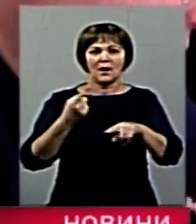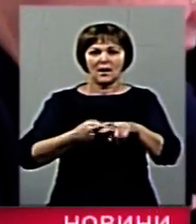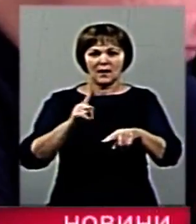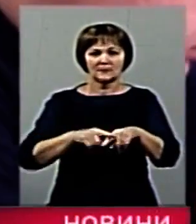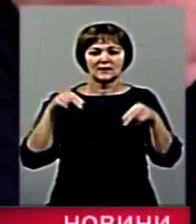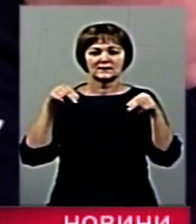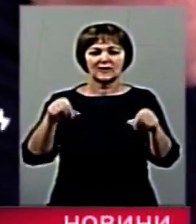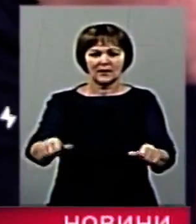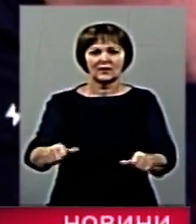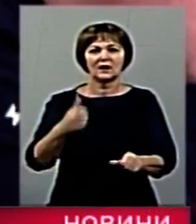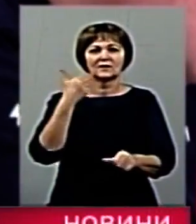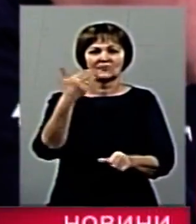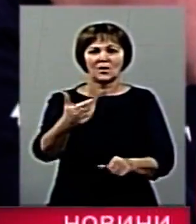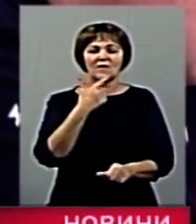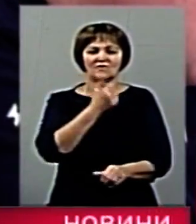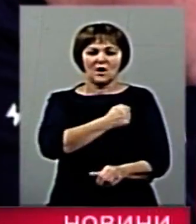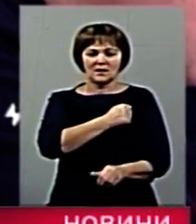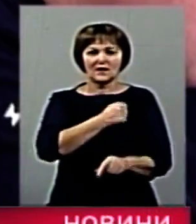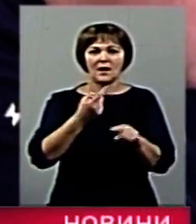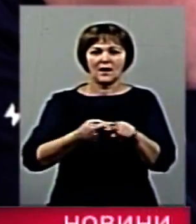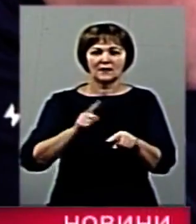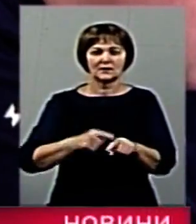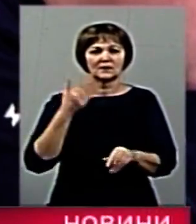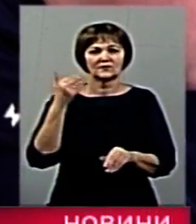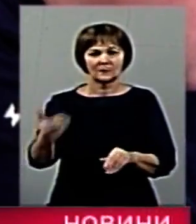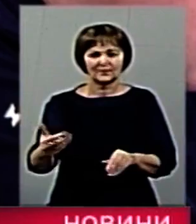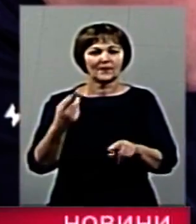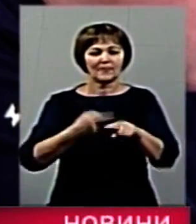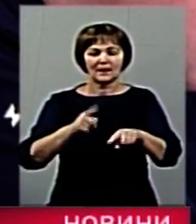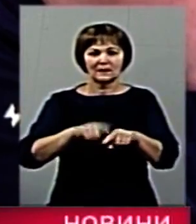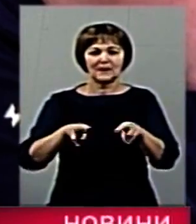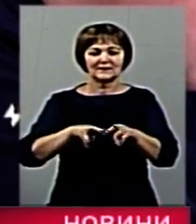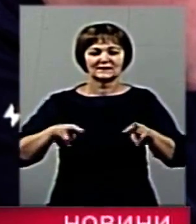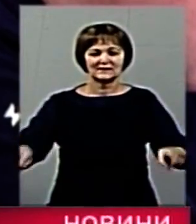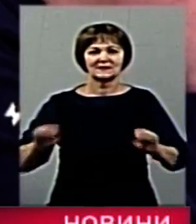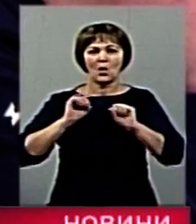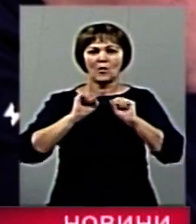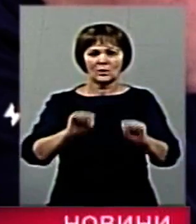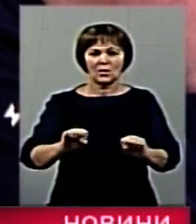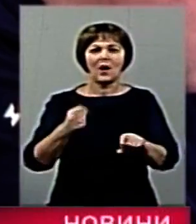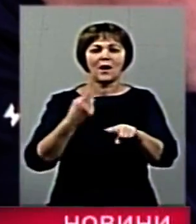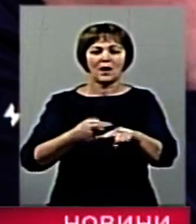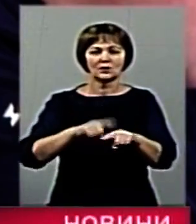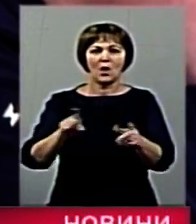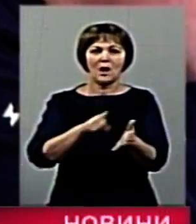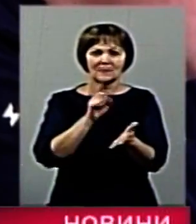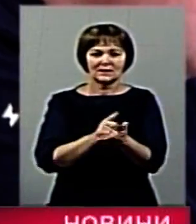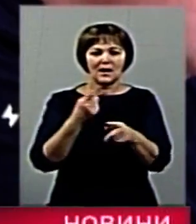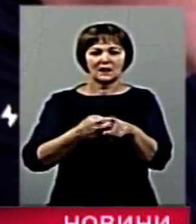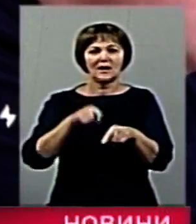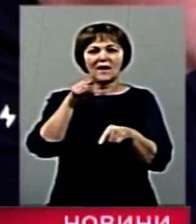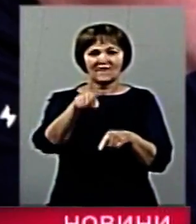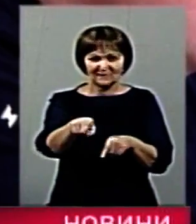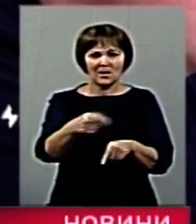землі воєнні, воєнні асфалетки, министерства оборони, які об'язані цю землю. А ви